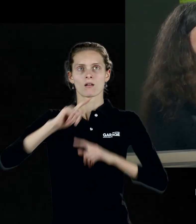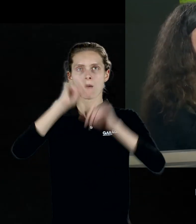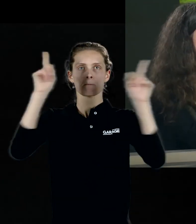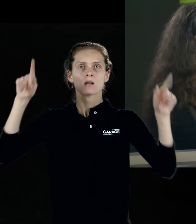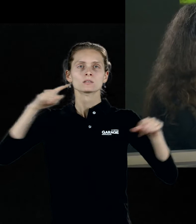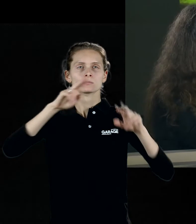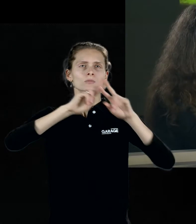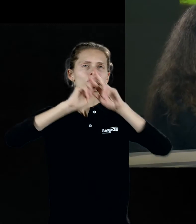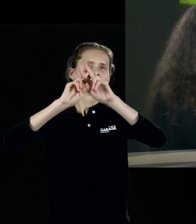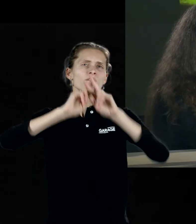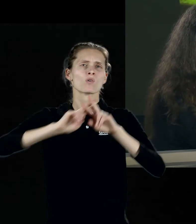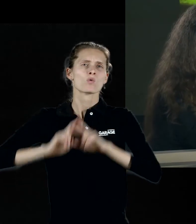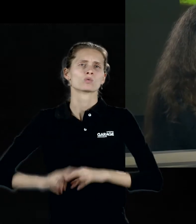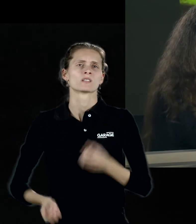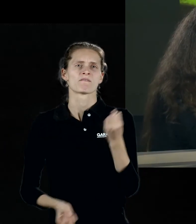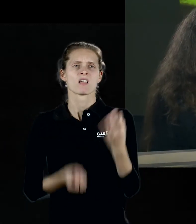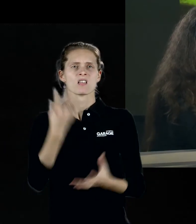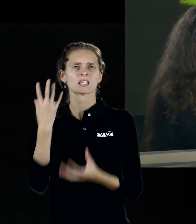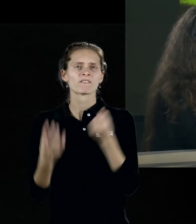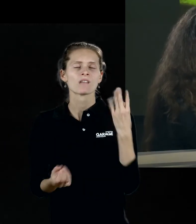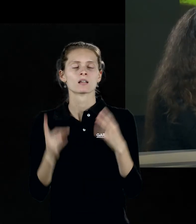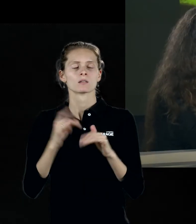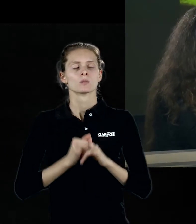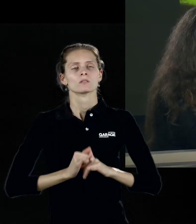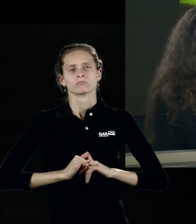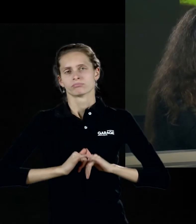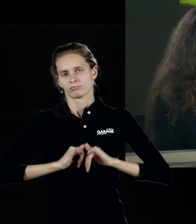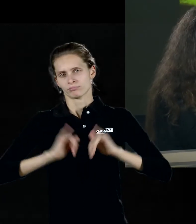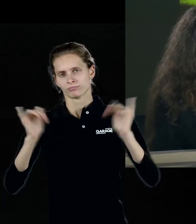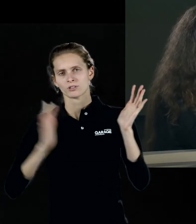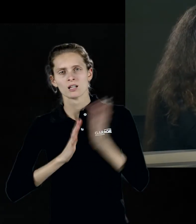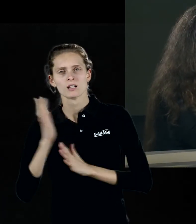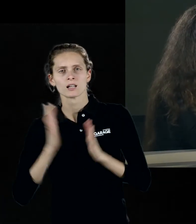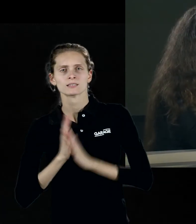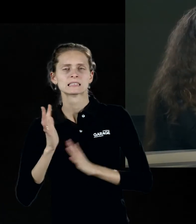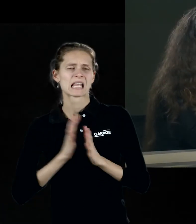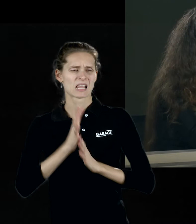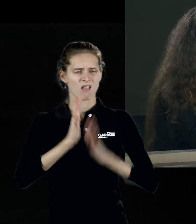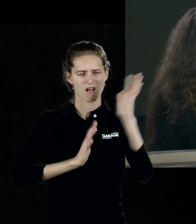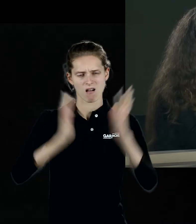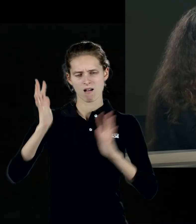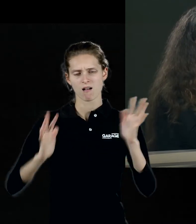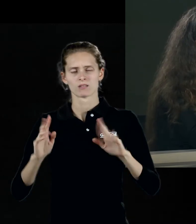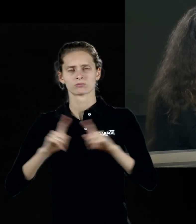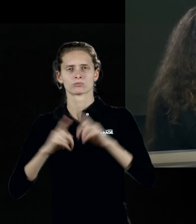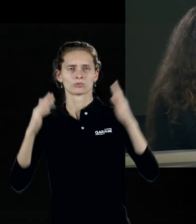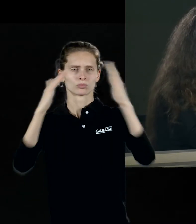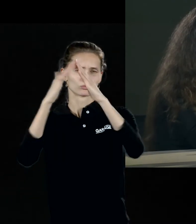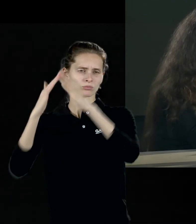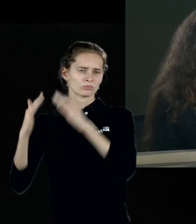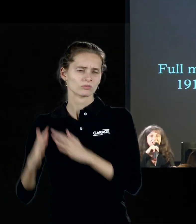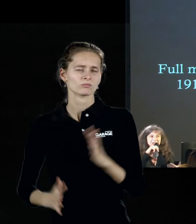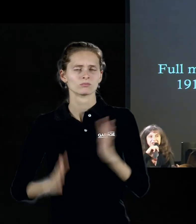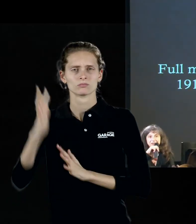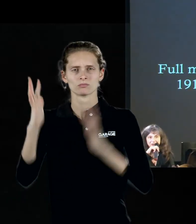-то этих фейерверков и разрастания растений и такого же разрастания домов, поэтому картина могла строиться,